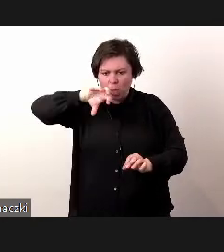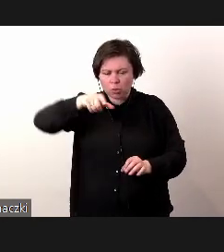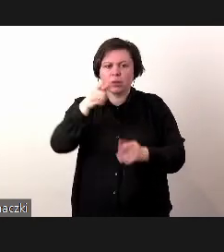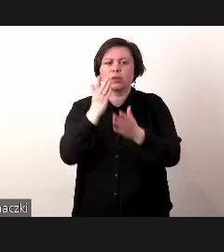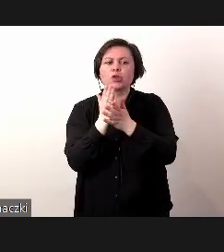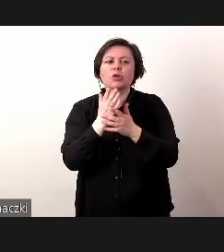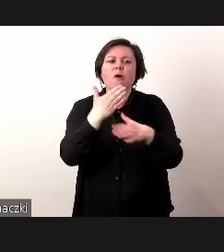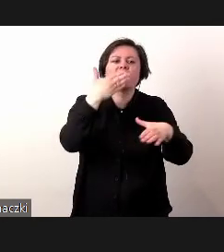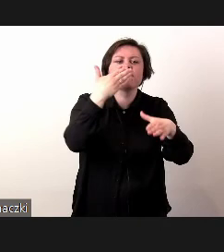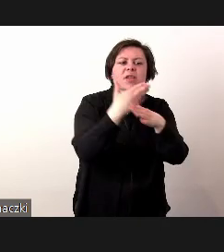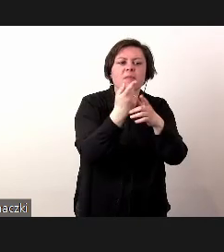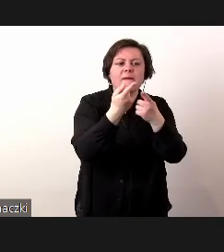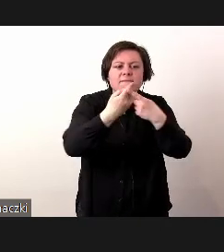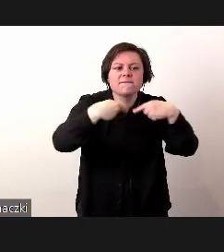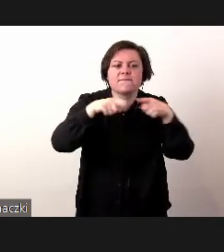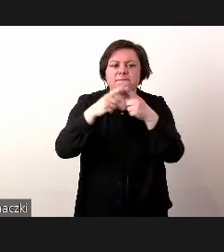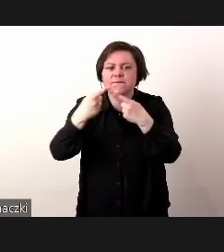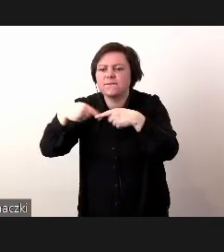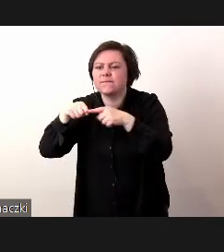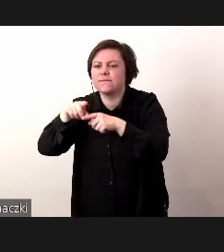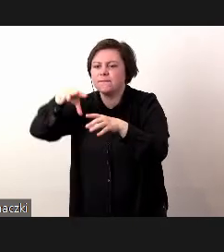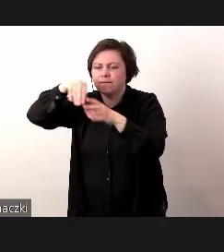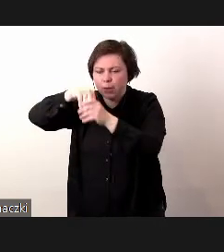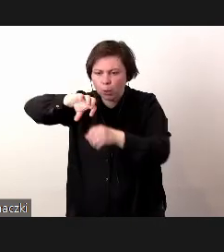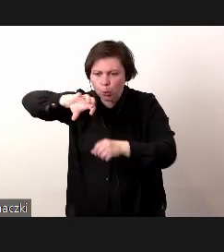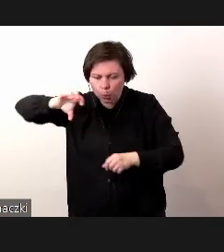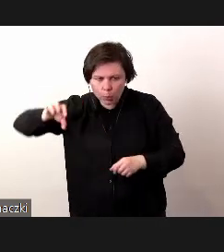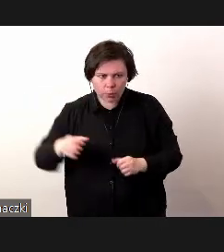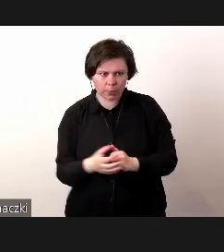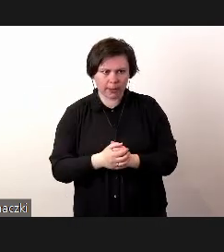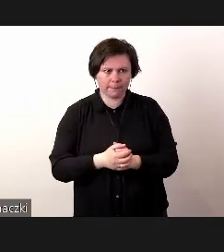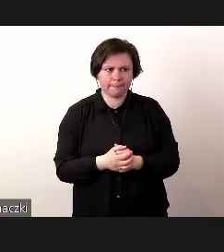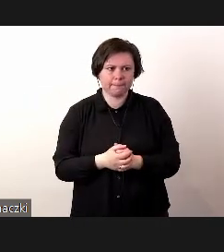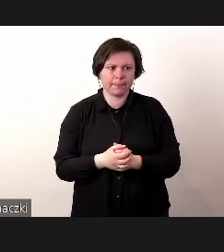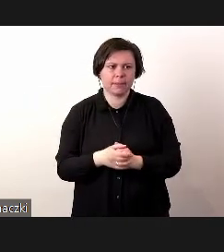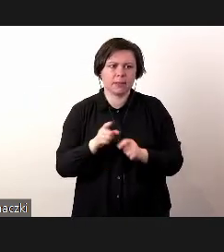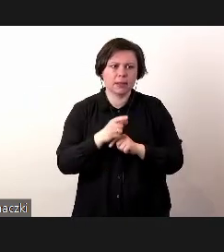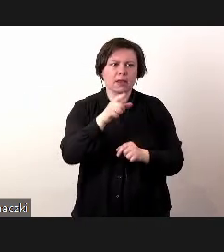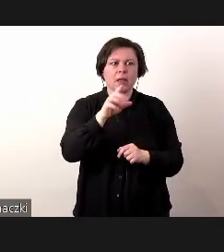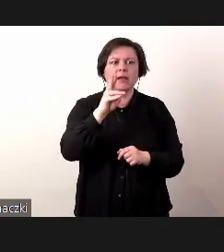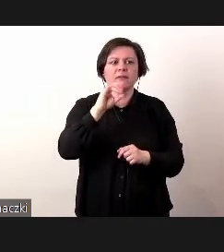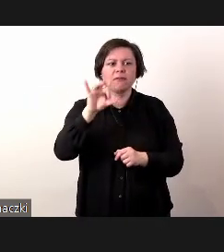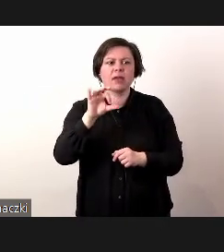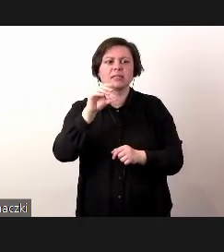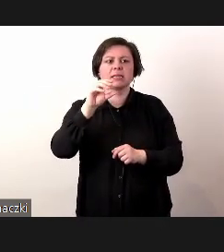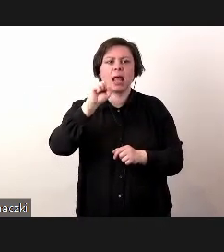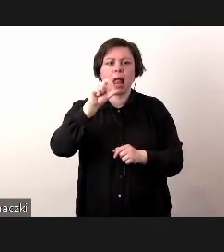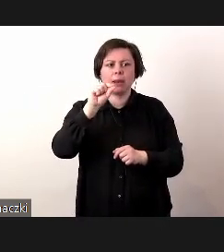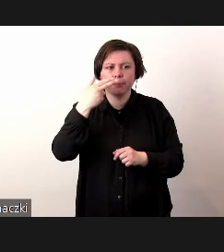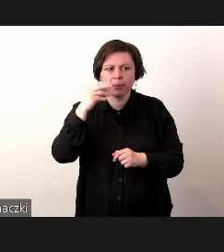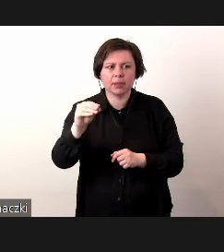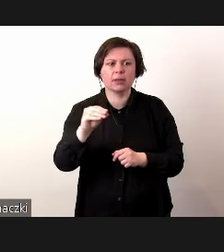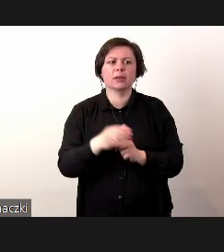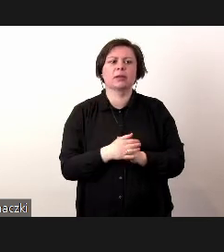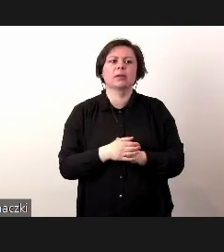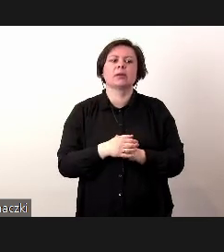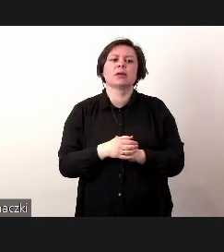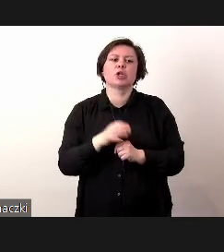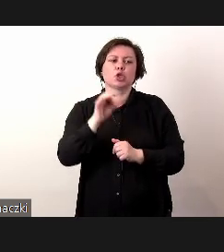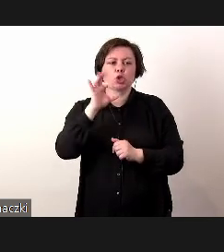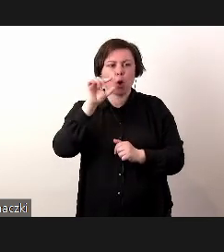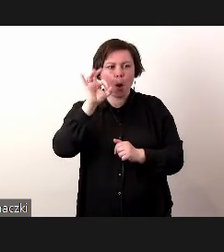to są tutaj firmy, które są w ramach grupy. Mówimy też o takich firmach jak West Alpine, czyli TENS, Sopot,